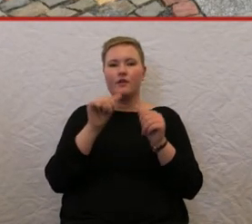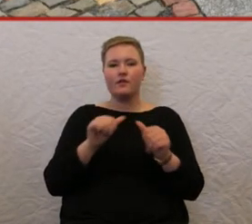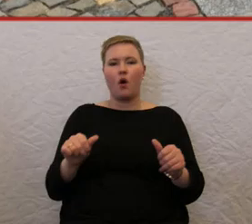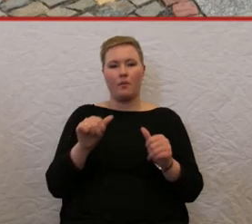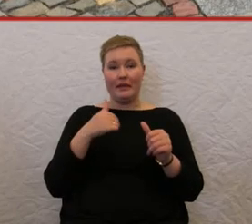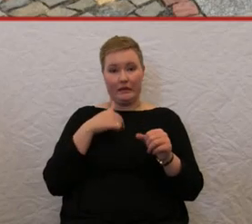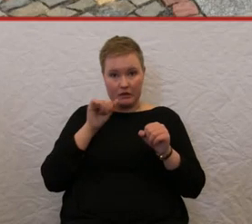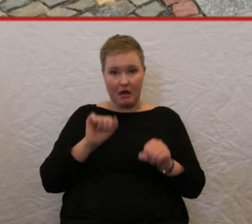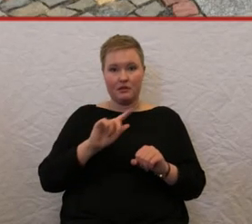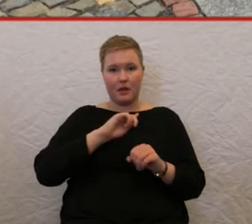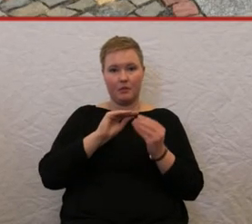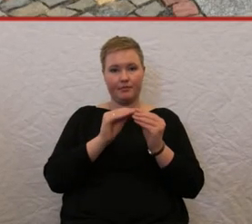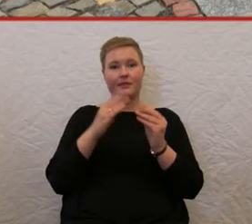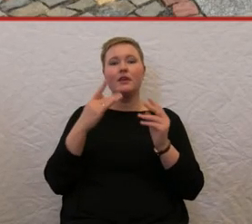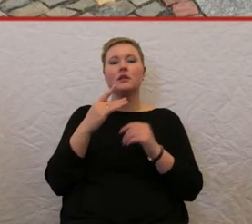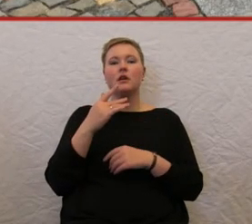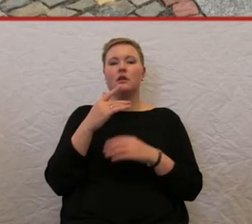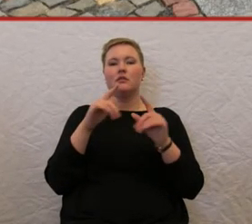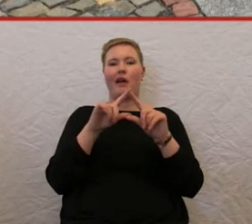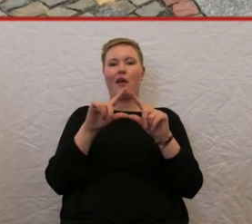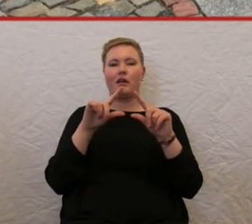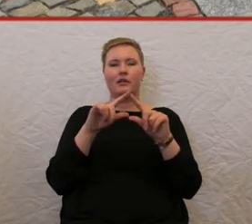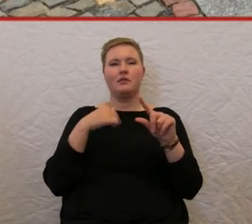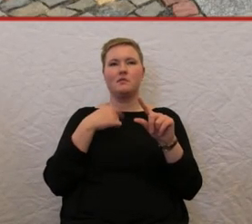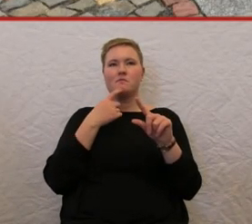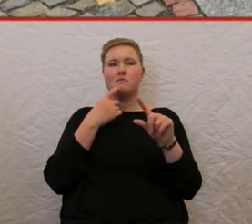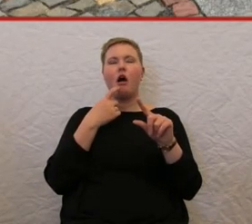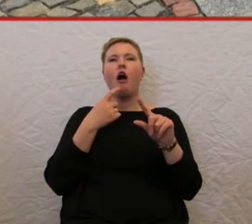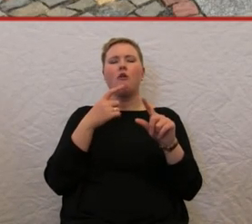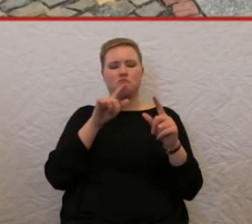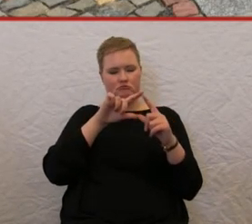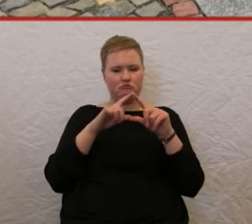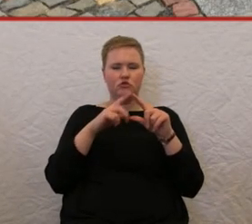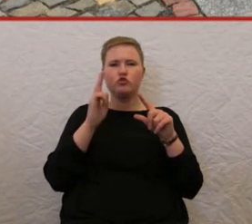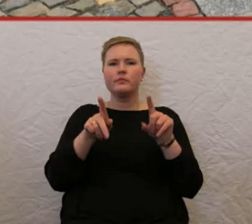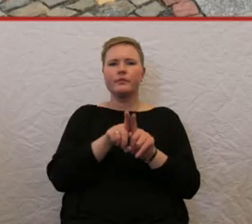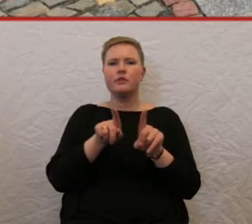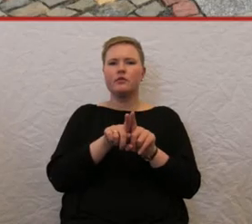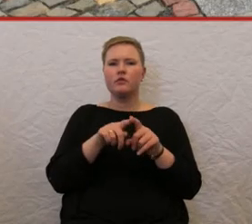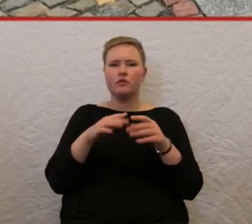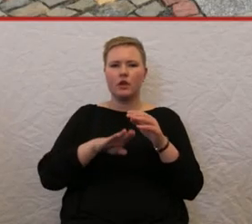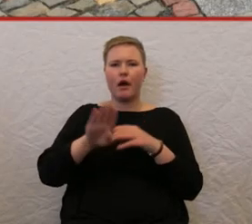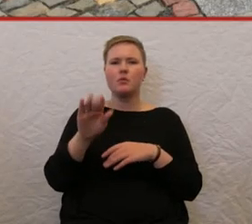Dreieck ist. Und ich dachte irgendwann, das sieht ja aus wie eine Rampe, und habe die dann gedruckt.